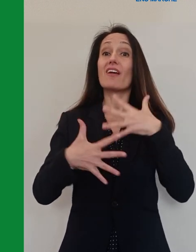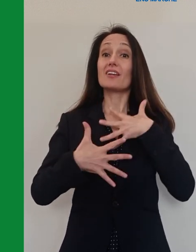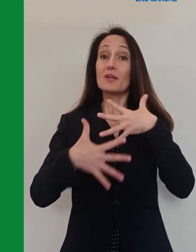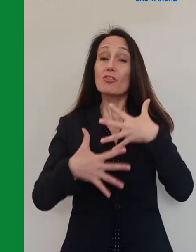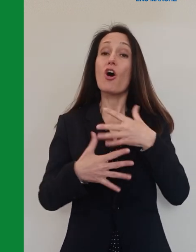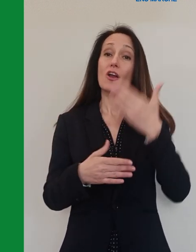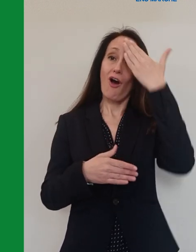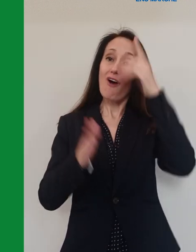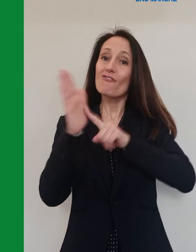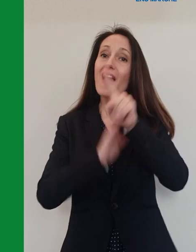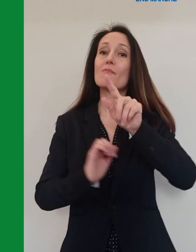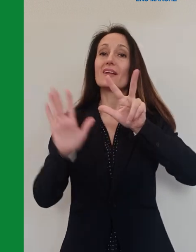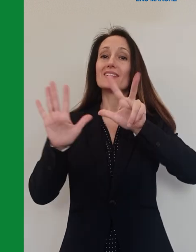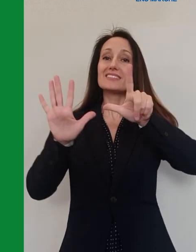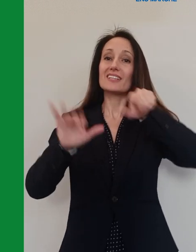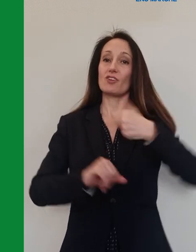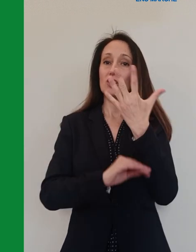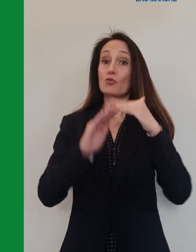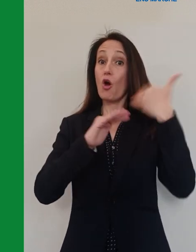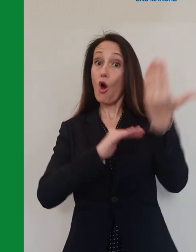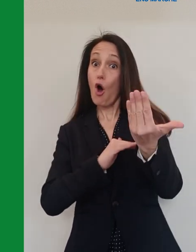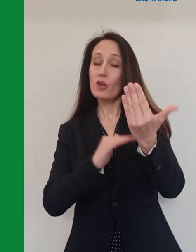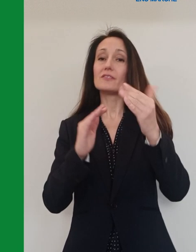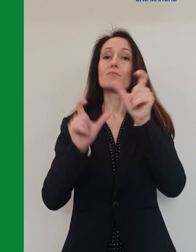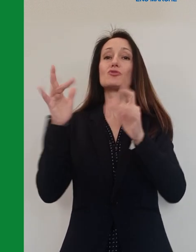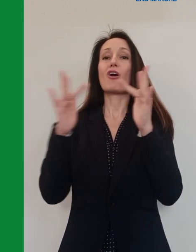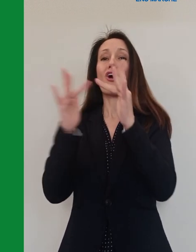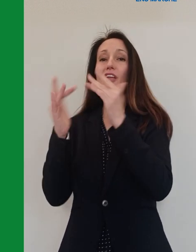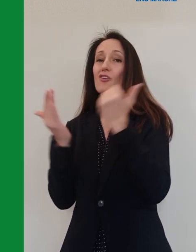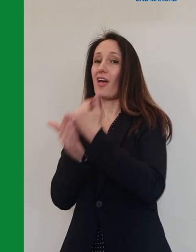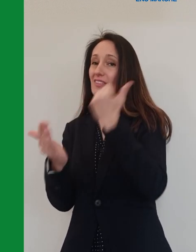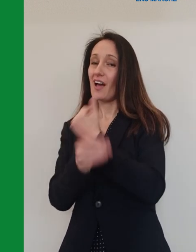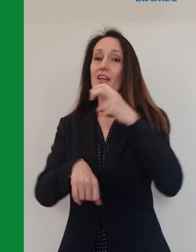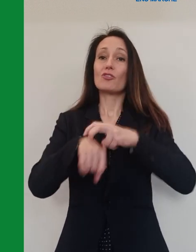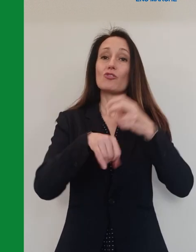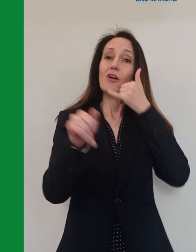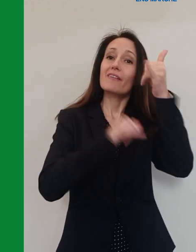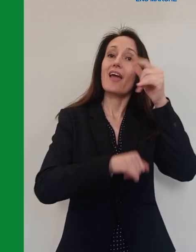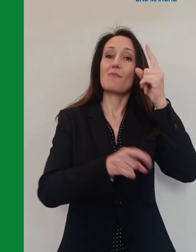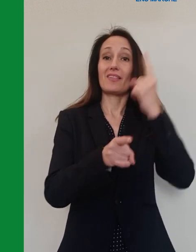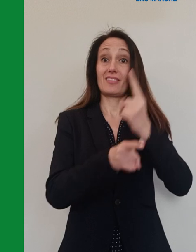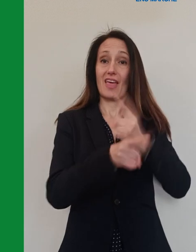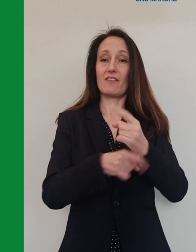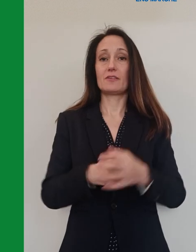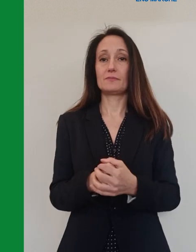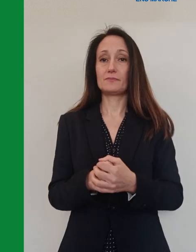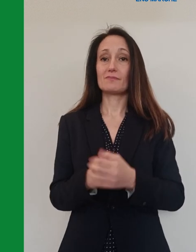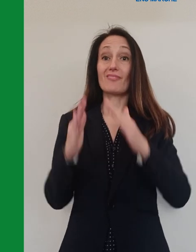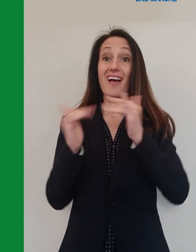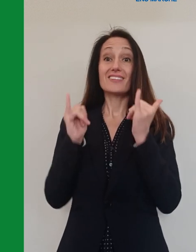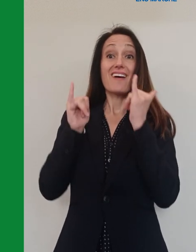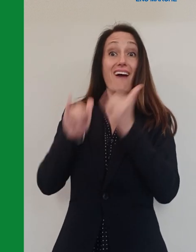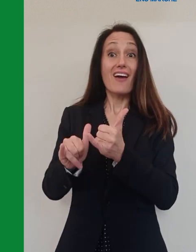i 37 e mezzo, chiama il medico. Esci solo se veramente necessario, solo per acquisto di